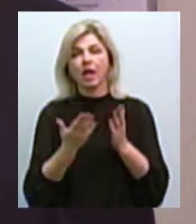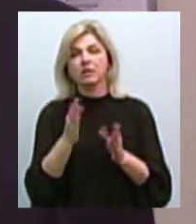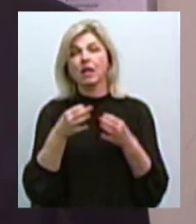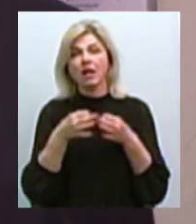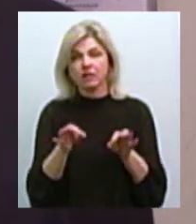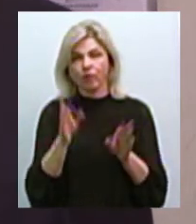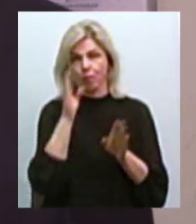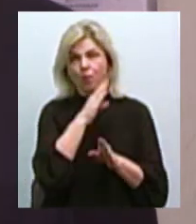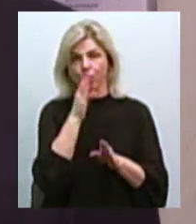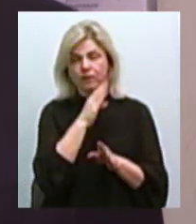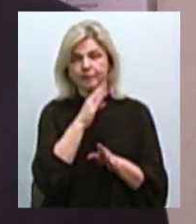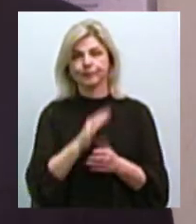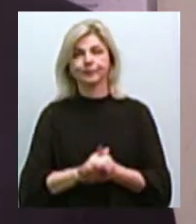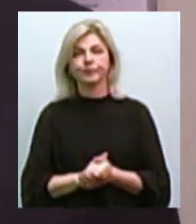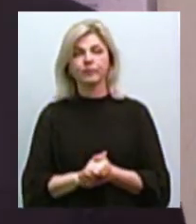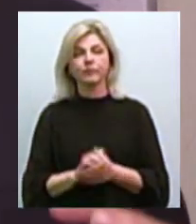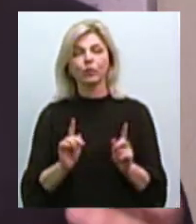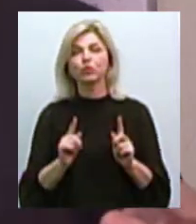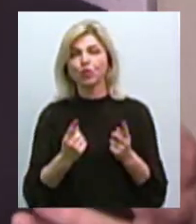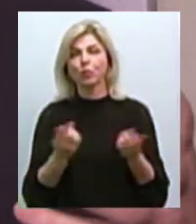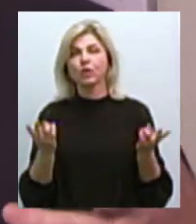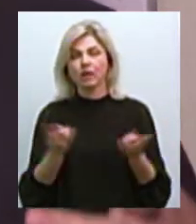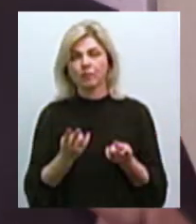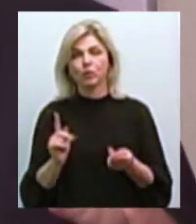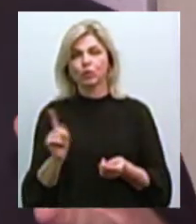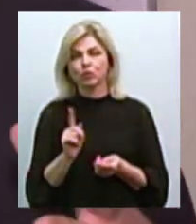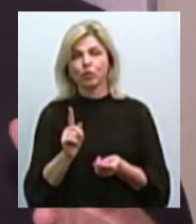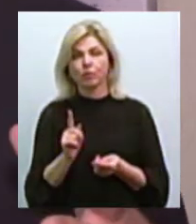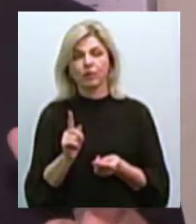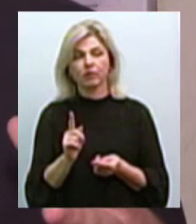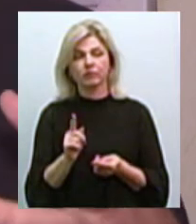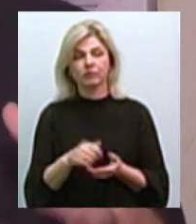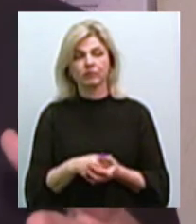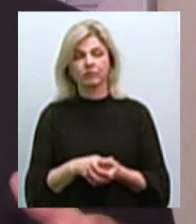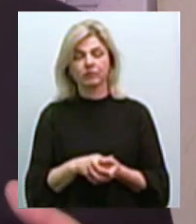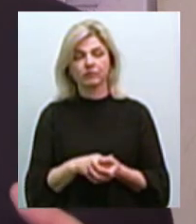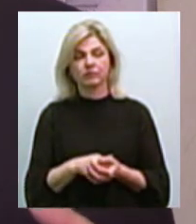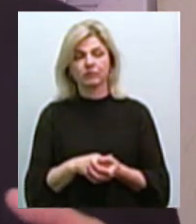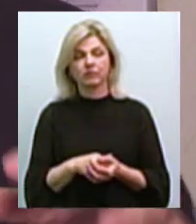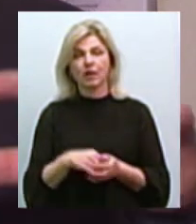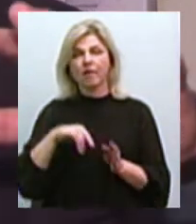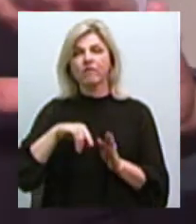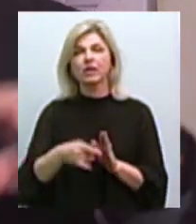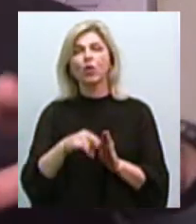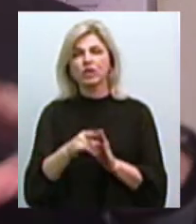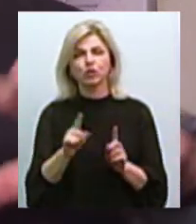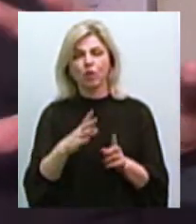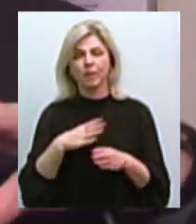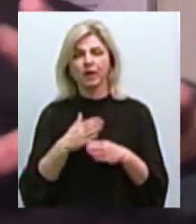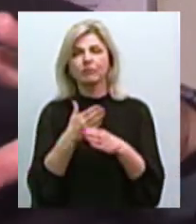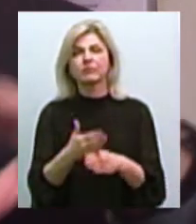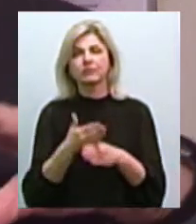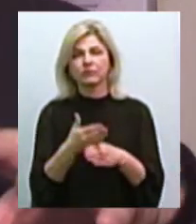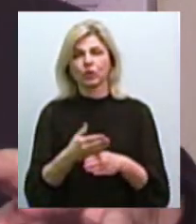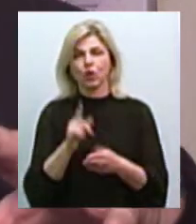погода. Чому потрібно, щоб вистоювали наші розриття? Тому що вони мають